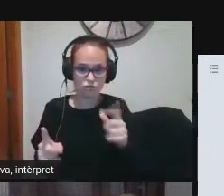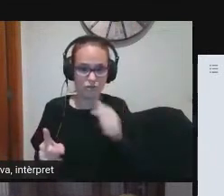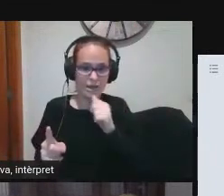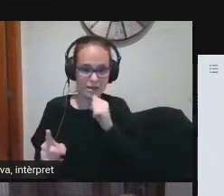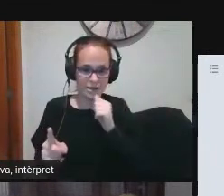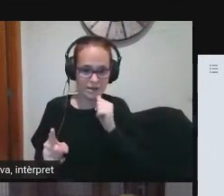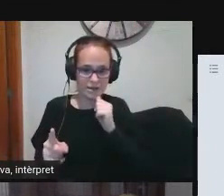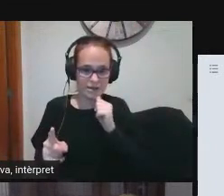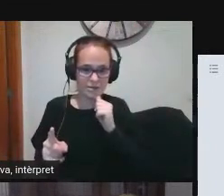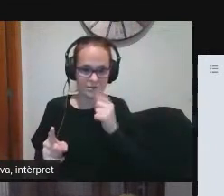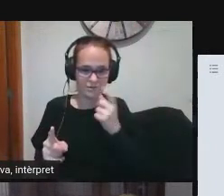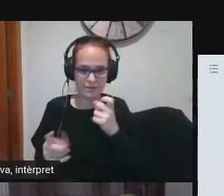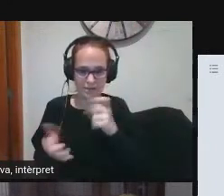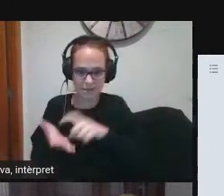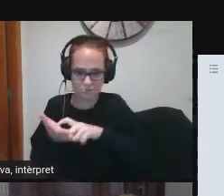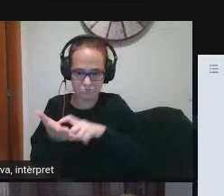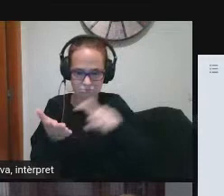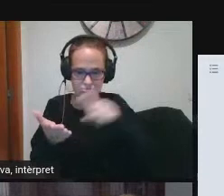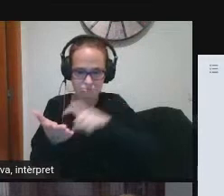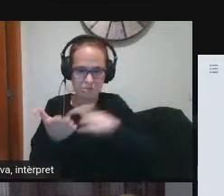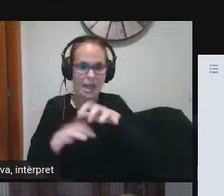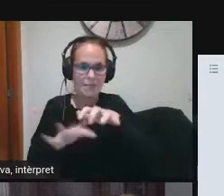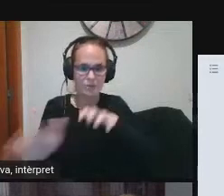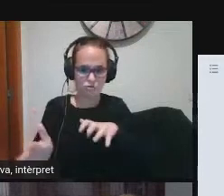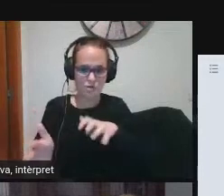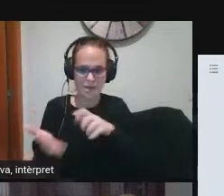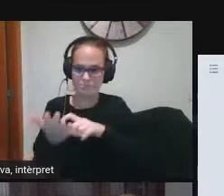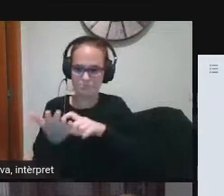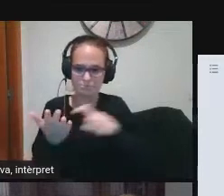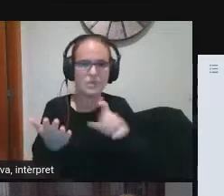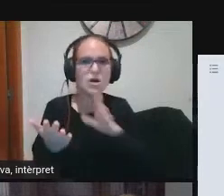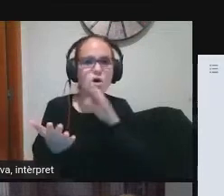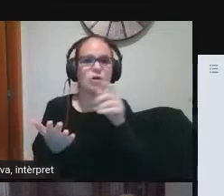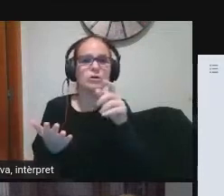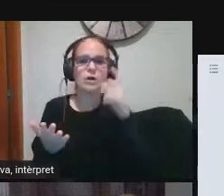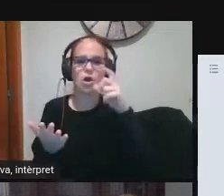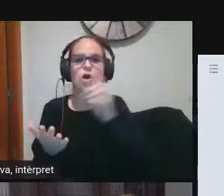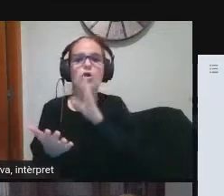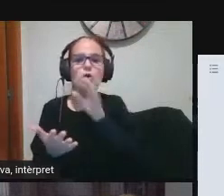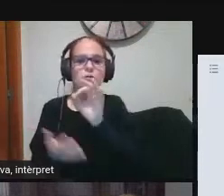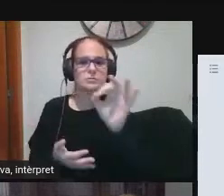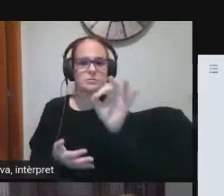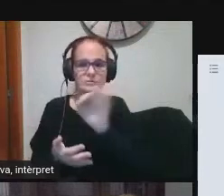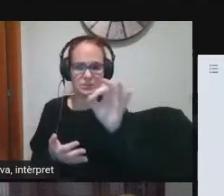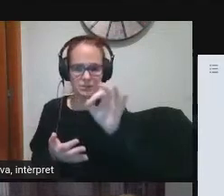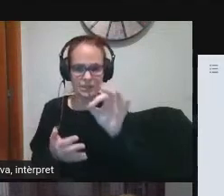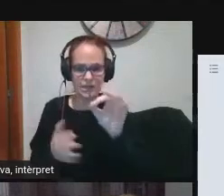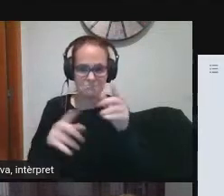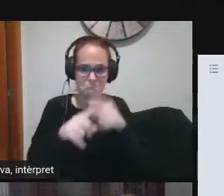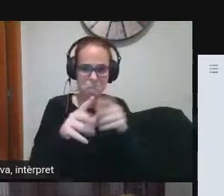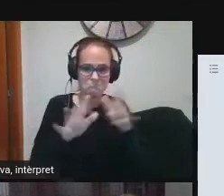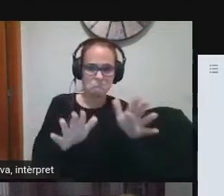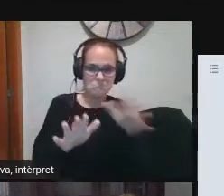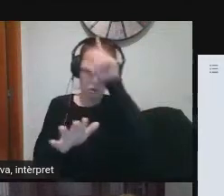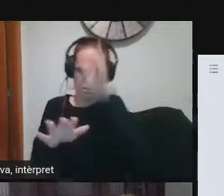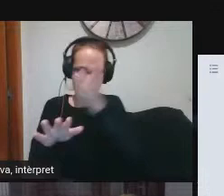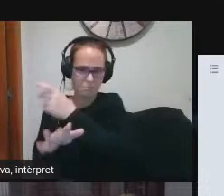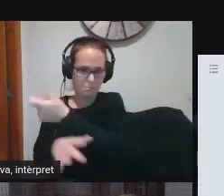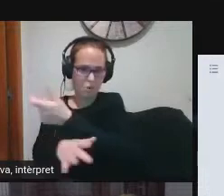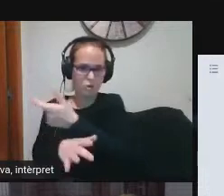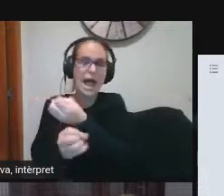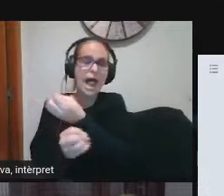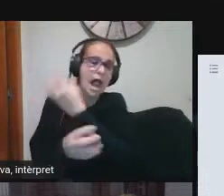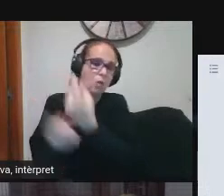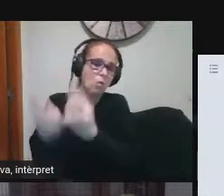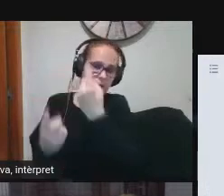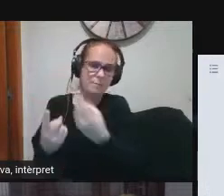molt acabant de moure's la majoria que tenim aquí us situeu entre aprenent avançat i expert està molt bé algun novell